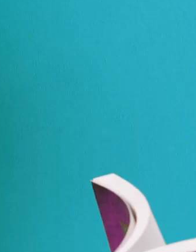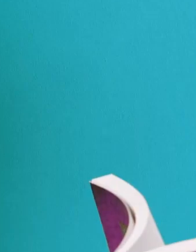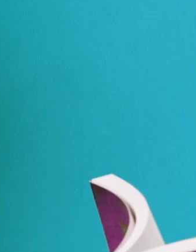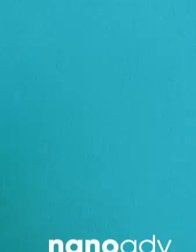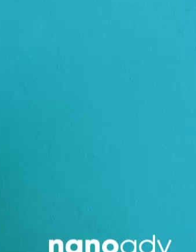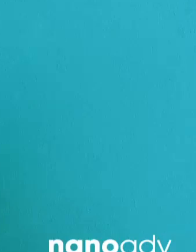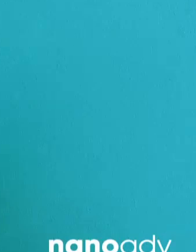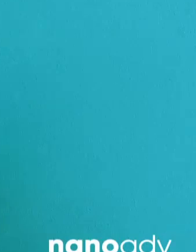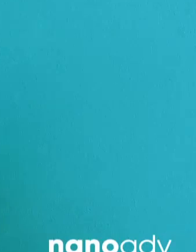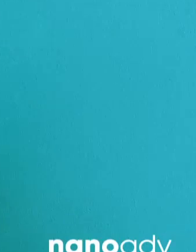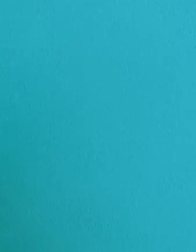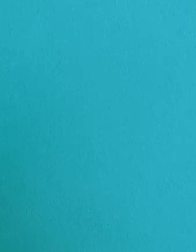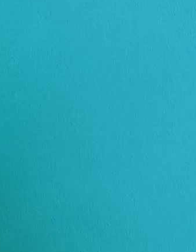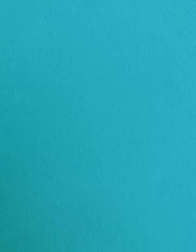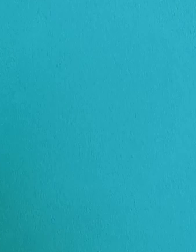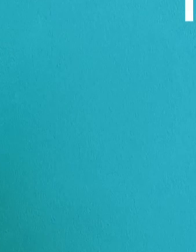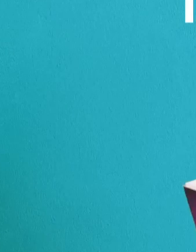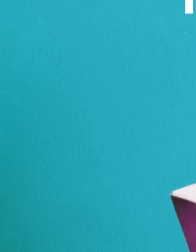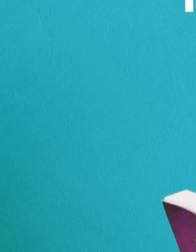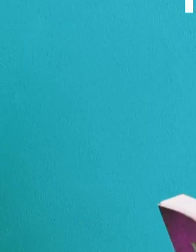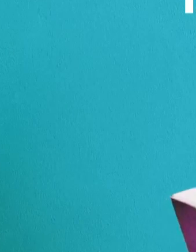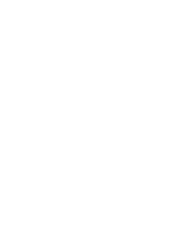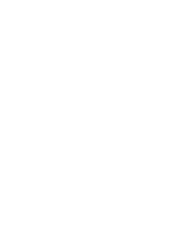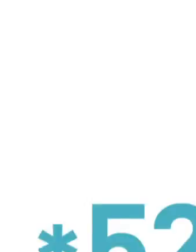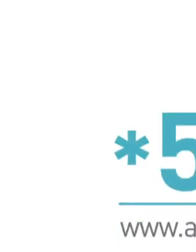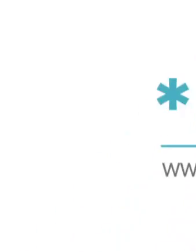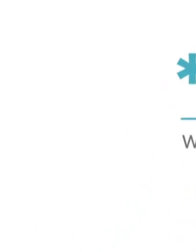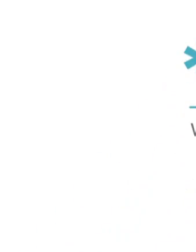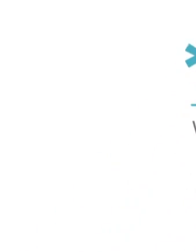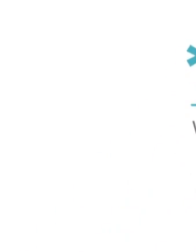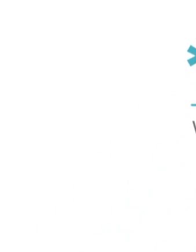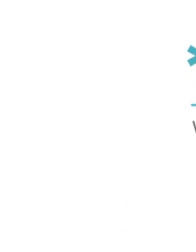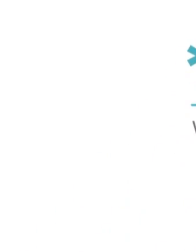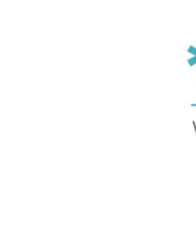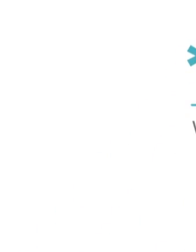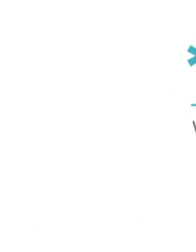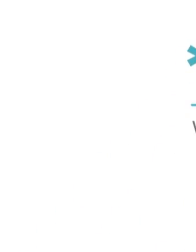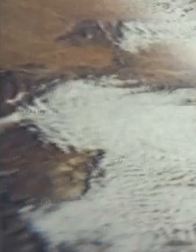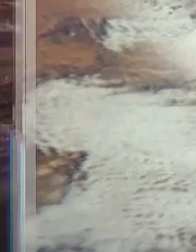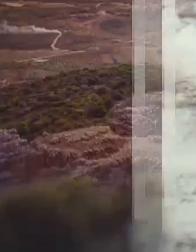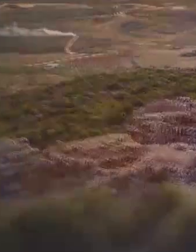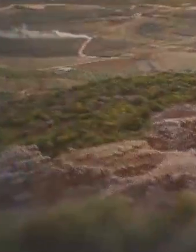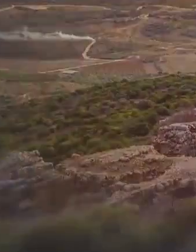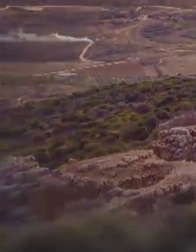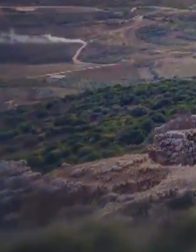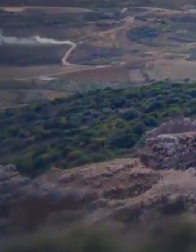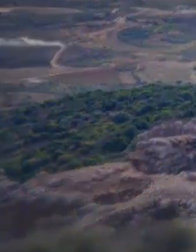בגליל. כשאחושים חדים יותר, אתם טובים יותר. מכשירי שמיעה מבית אודיומדיק.